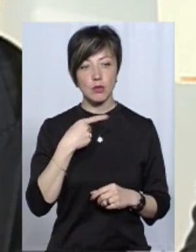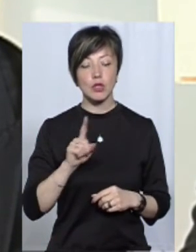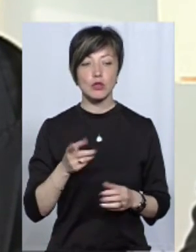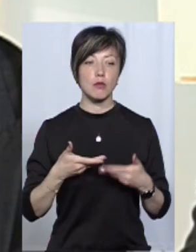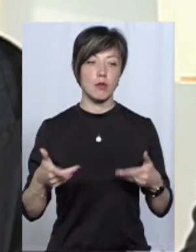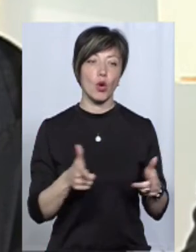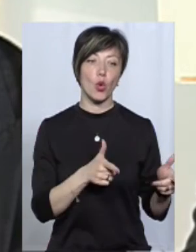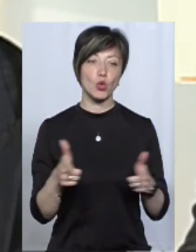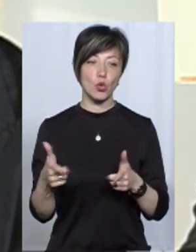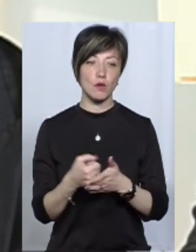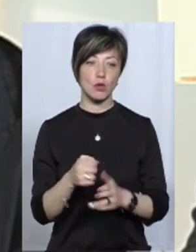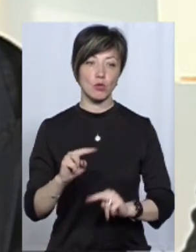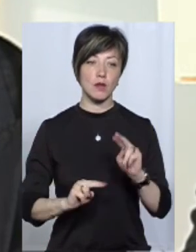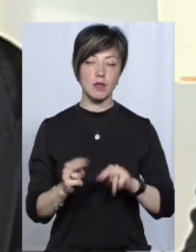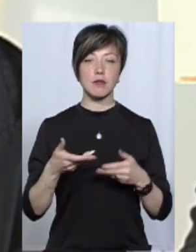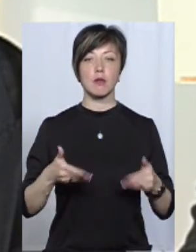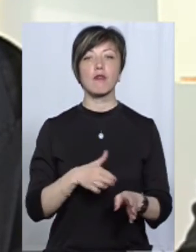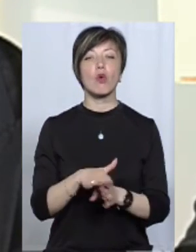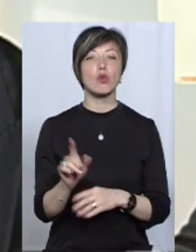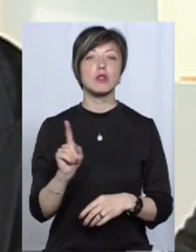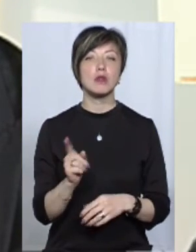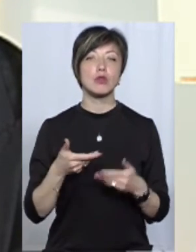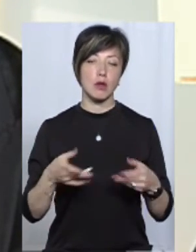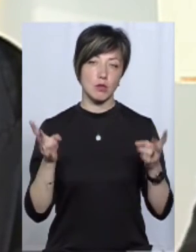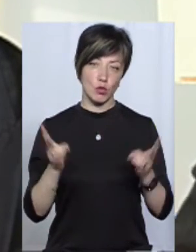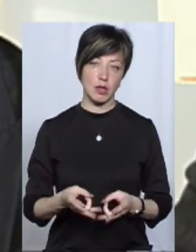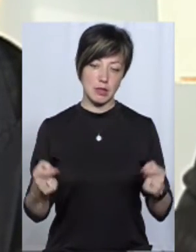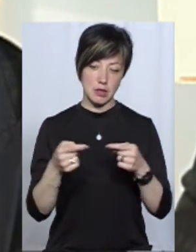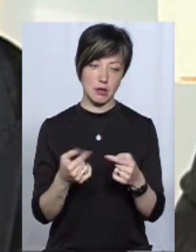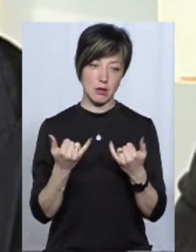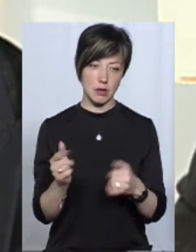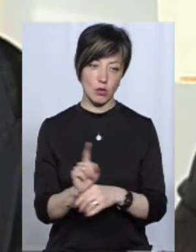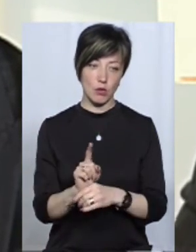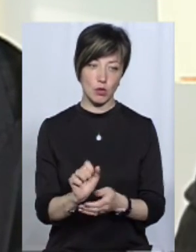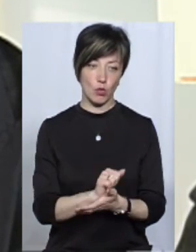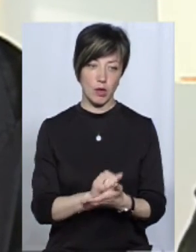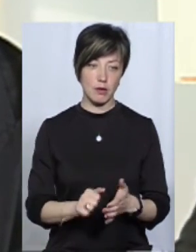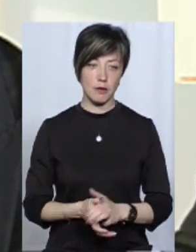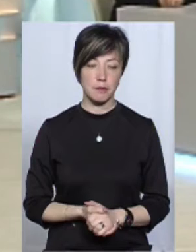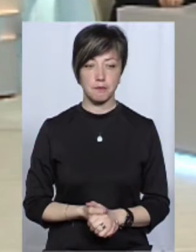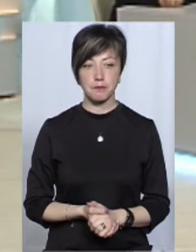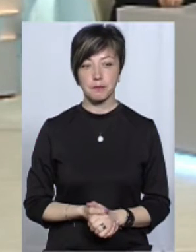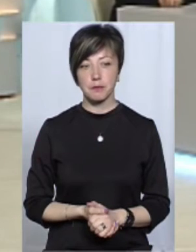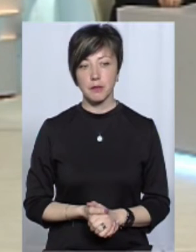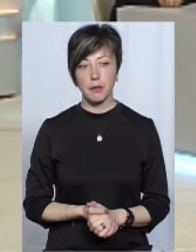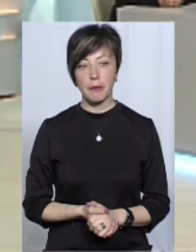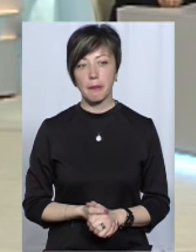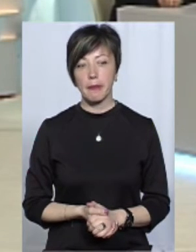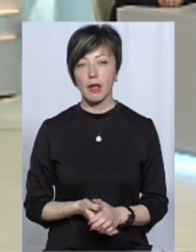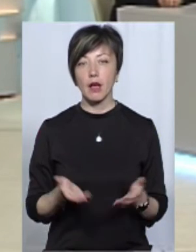що ми готові до будівництва і ми виконуємо те, що нам необхідно згідно наших чинних нормативних документів. Яка позиція